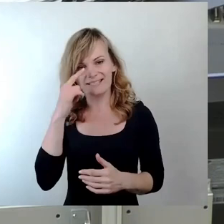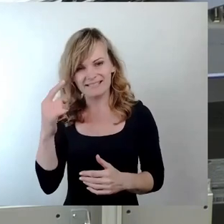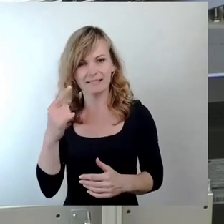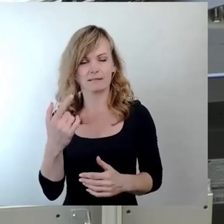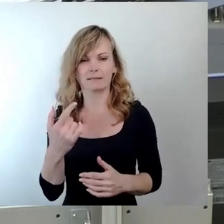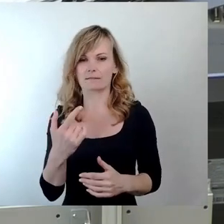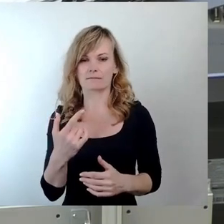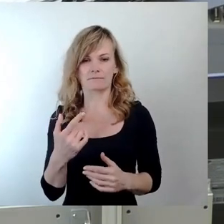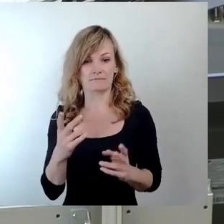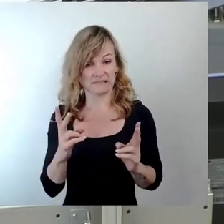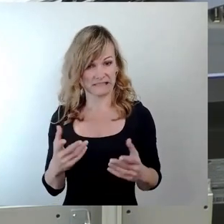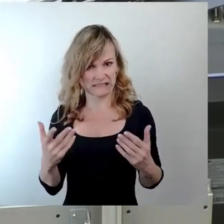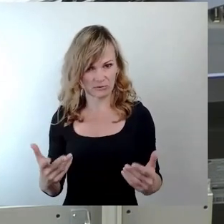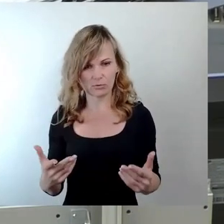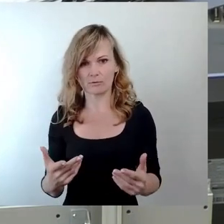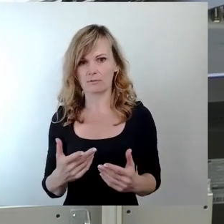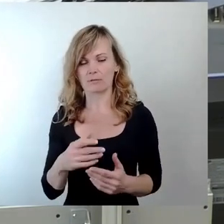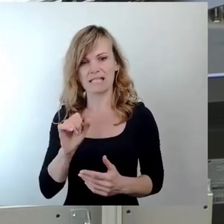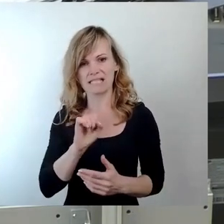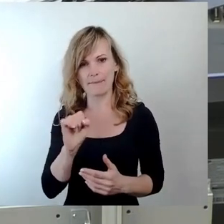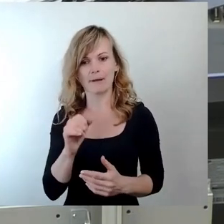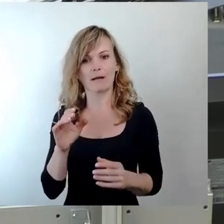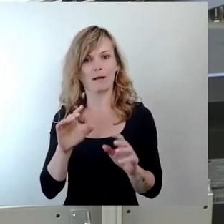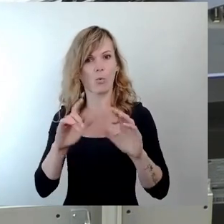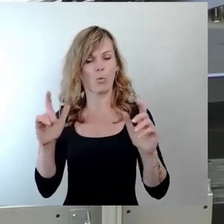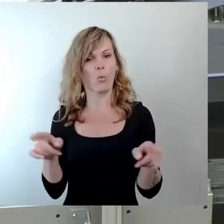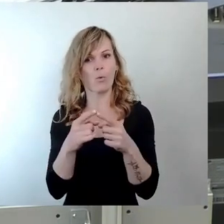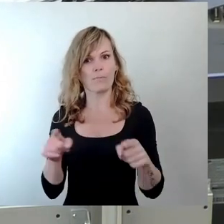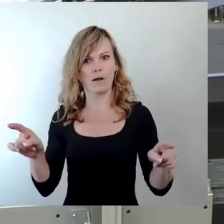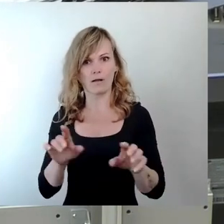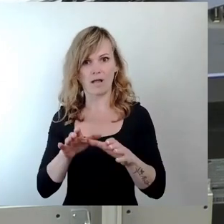bestreiten, dass die Semperoper dringend diese Erweiterung braucht.